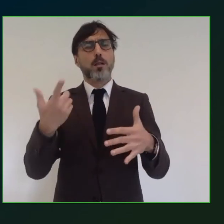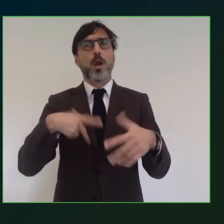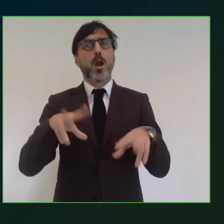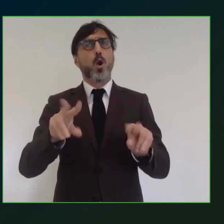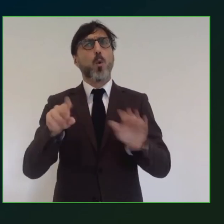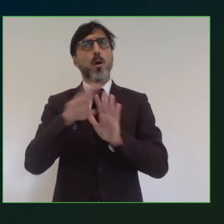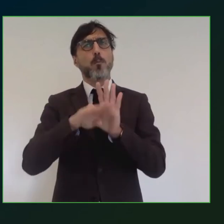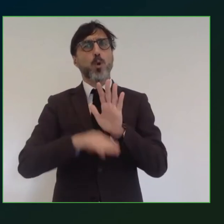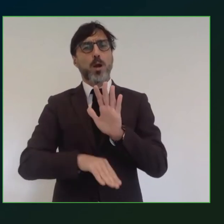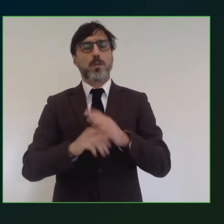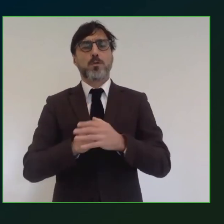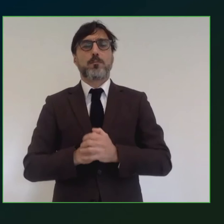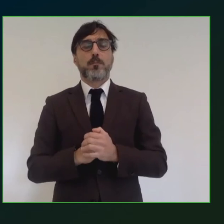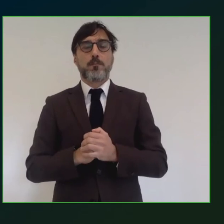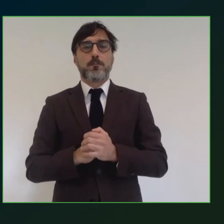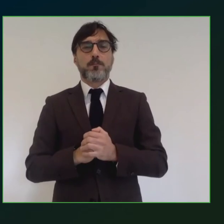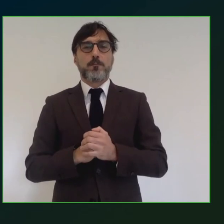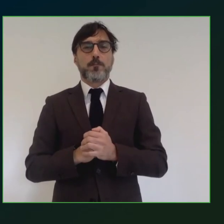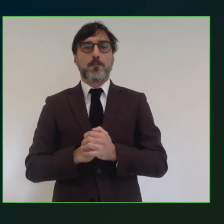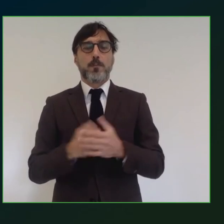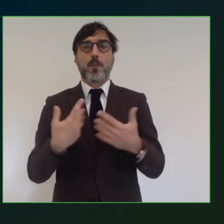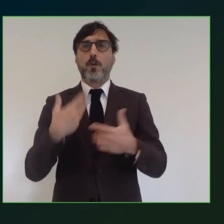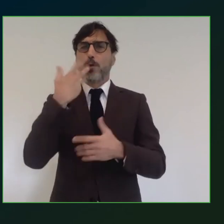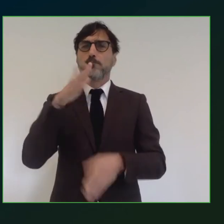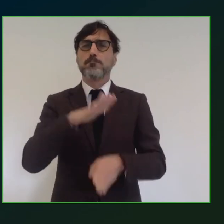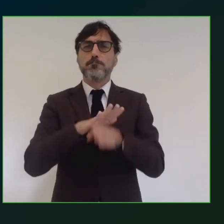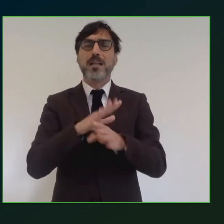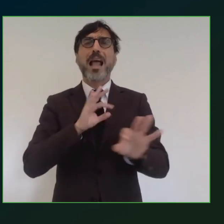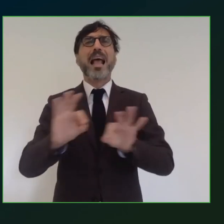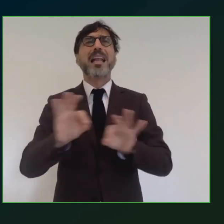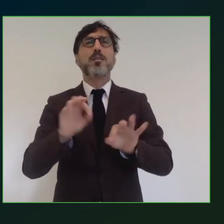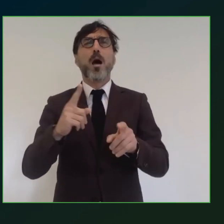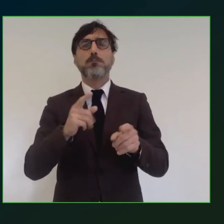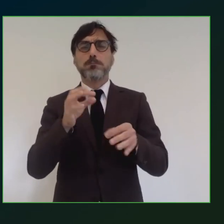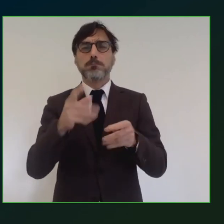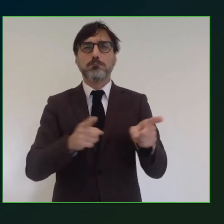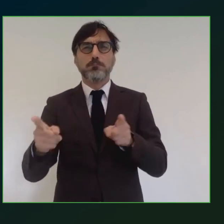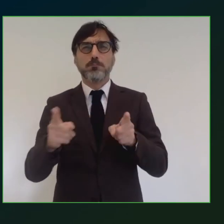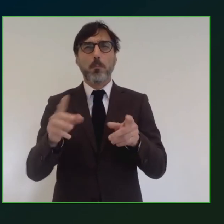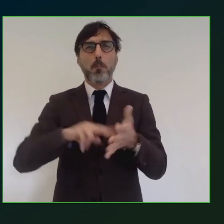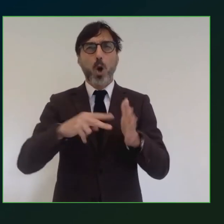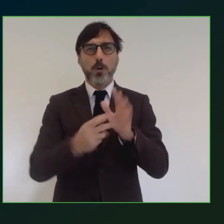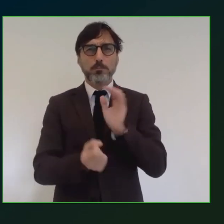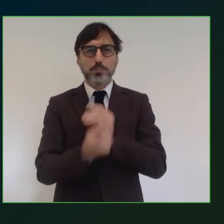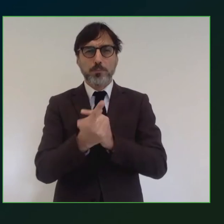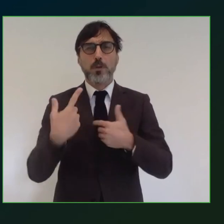programmazione comunitaria. Qual è stato? Io voglio partire dalle criticità che ho rilevato io nel